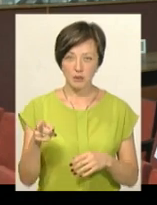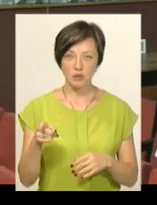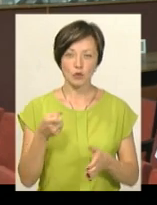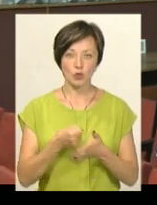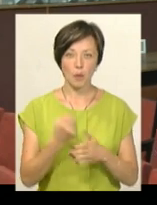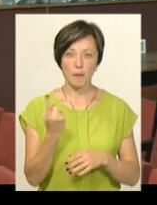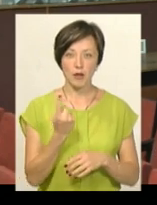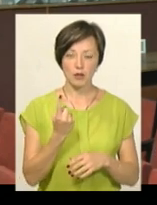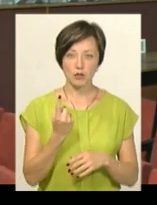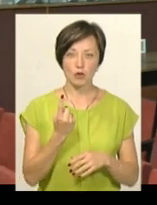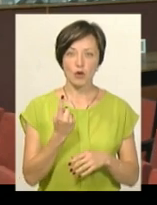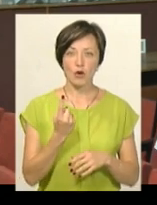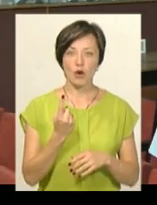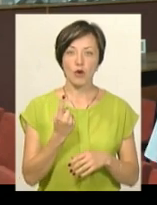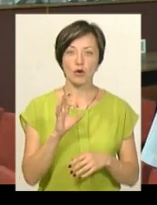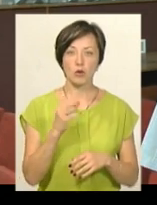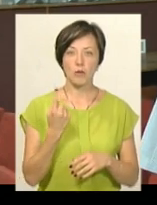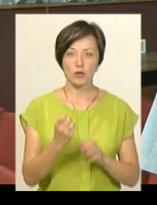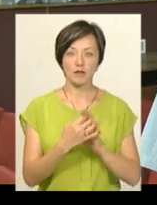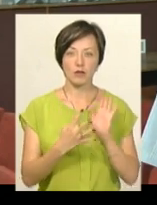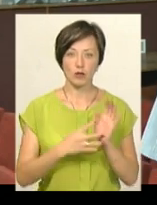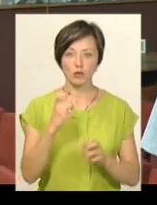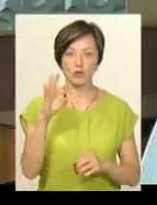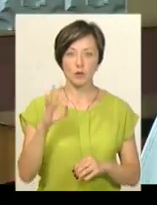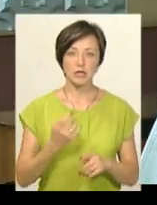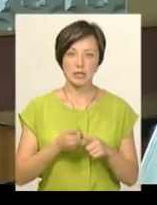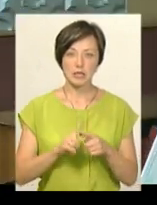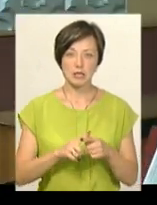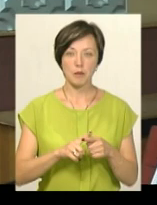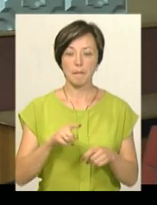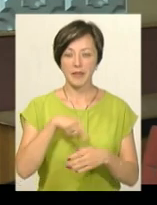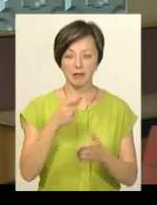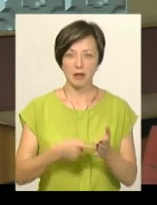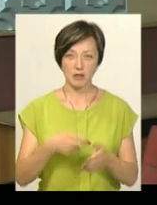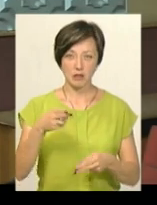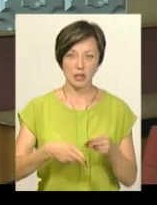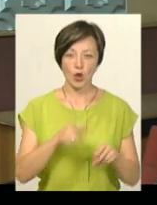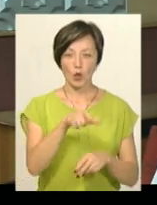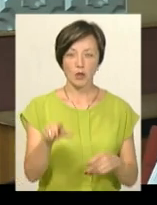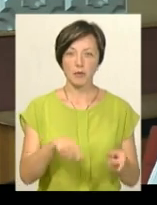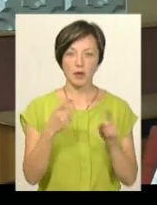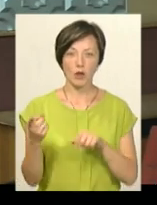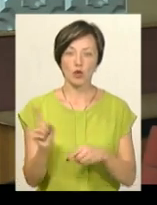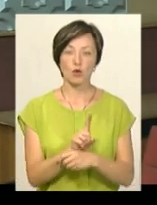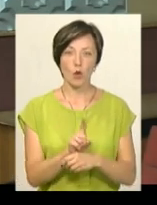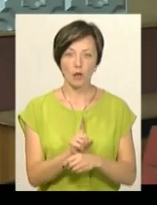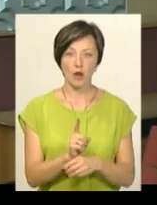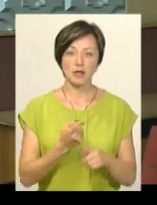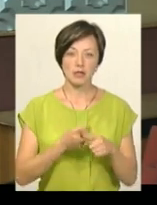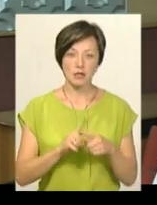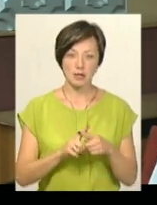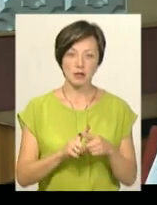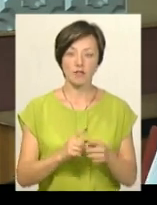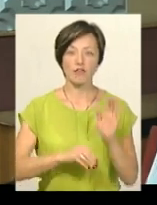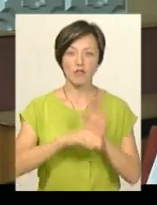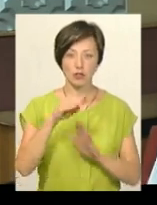до 1-1-19, що ми стовідсотково це питання закриємо. Цих людей ми будемо переводити на граничні норми. Граничні норми,